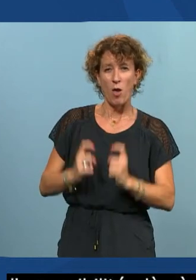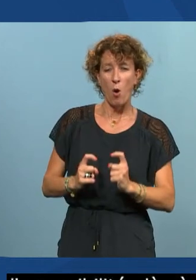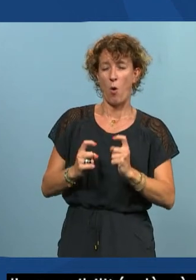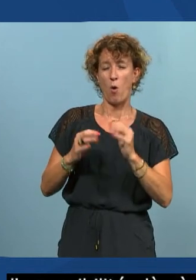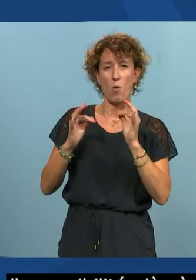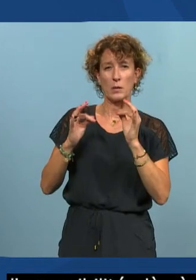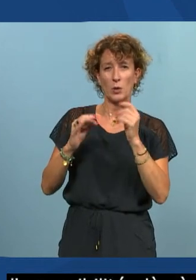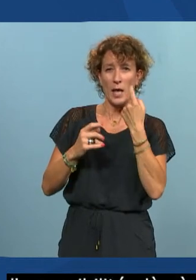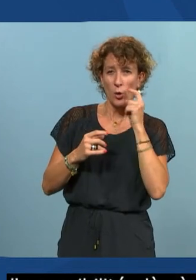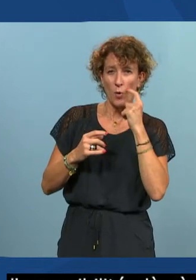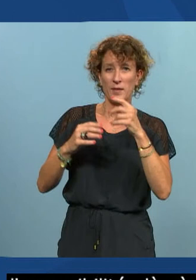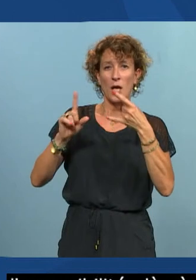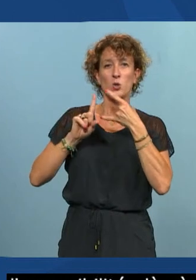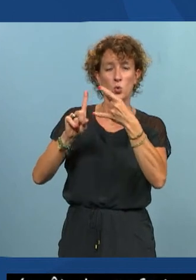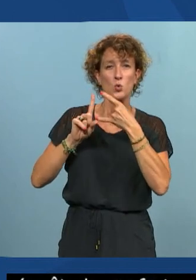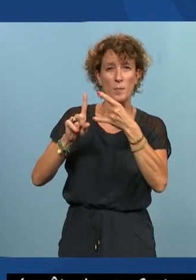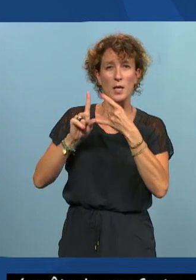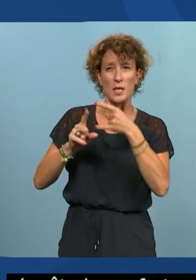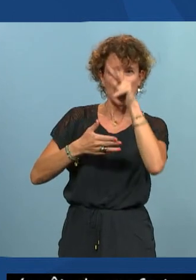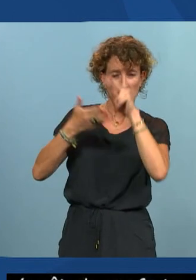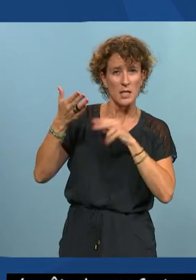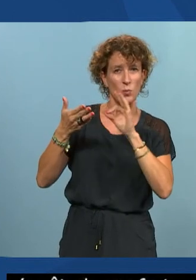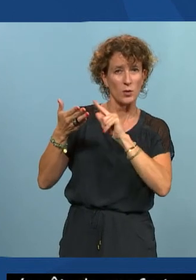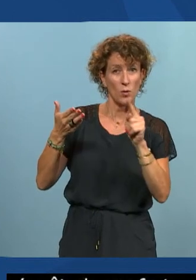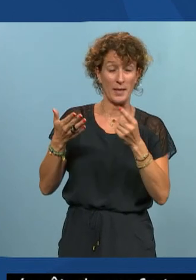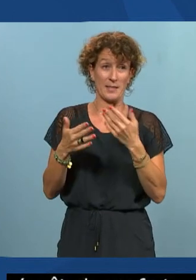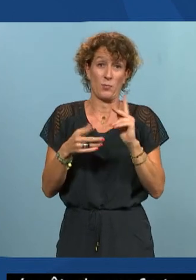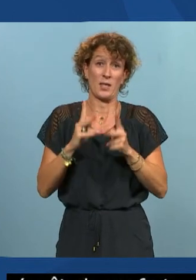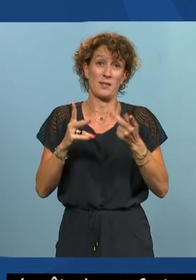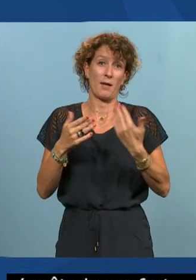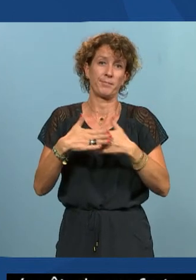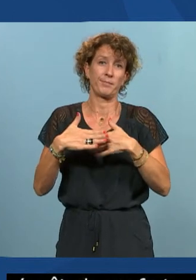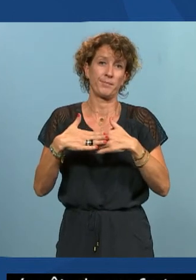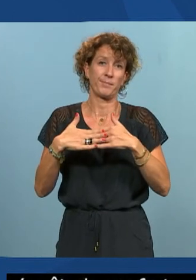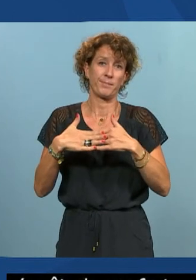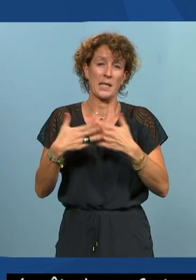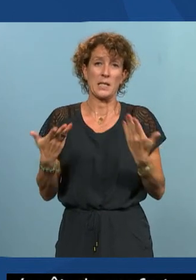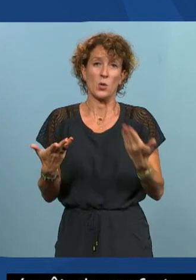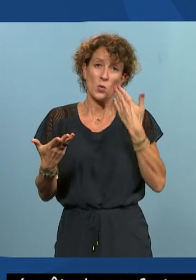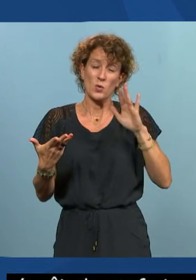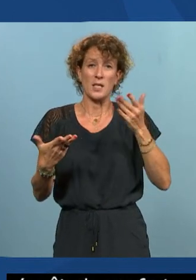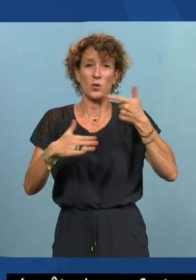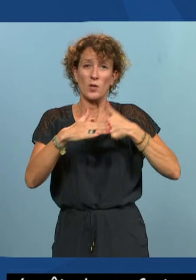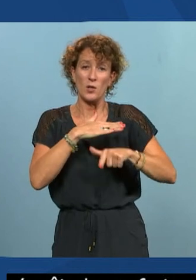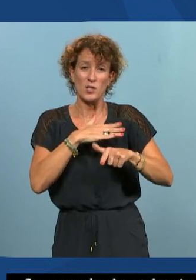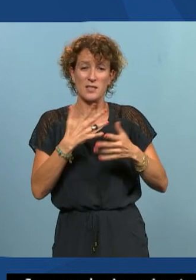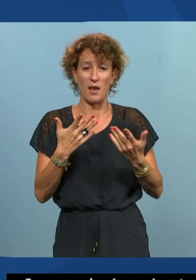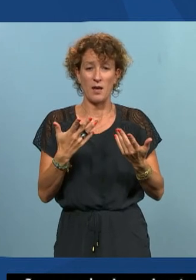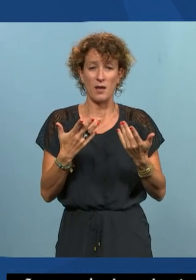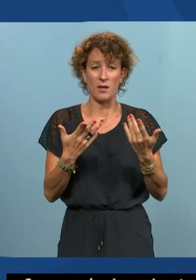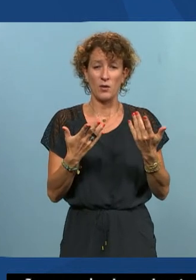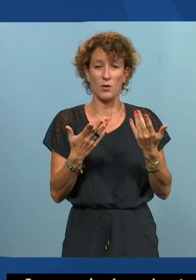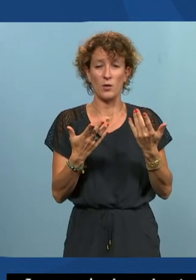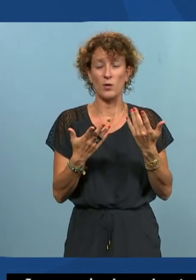et c'est peut-être ça aussi un peu la limite c'est-à-dire que dans tout logiciel il y des tonnes de fonctionnalités et